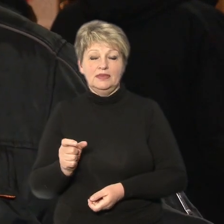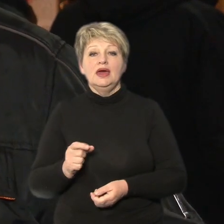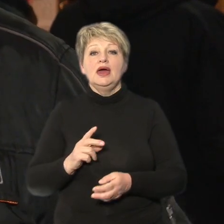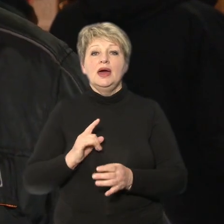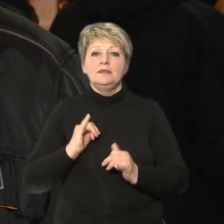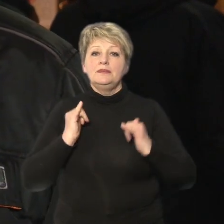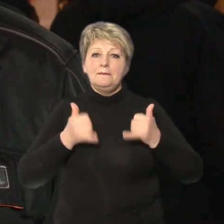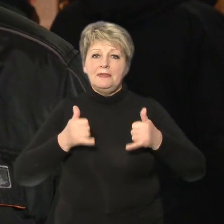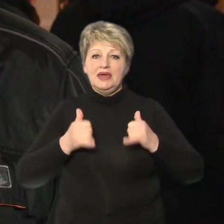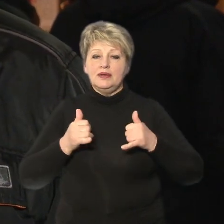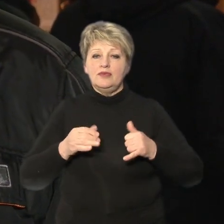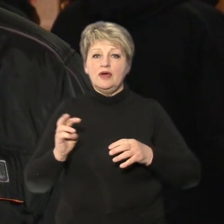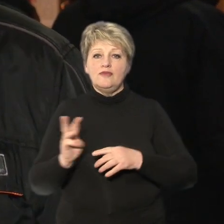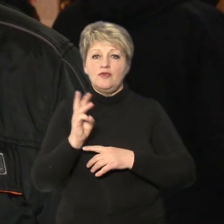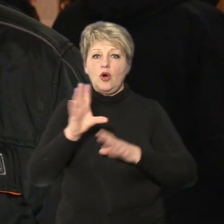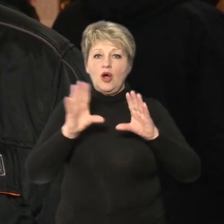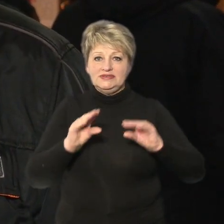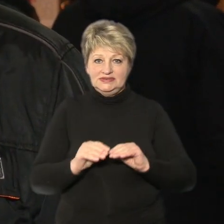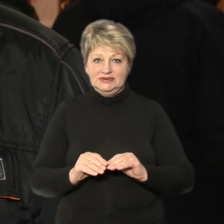Перезаряджаються, як ви бачили, вогнегасники.